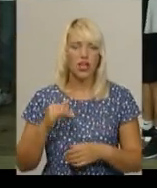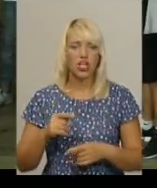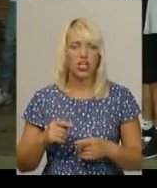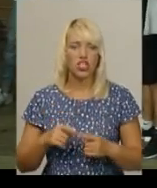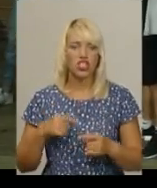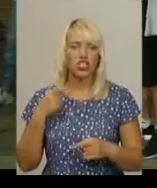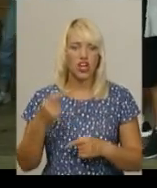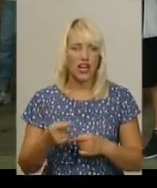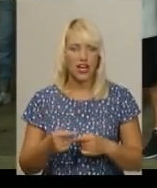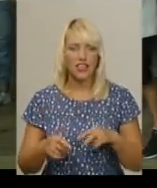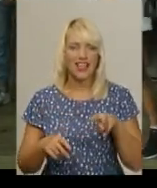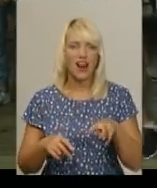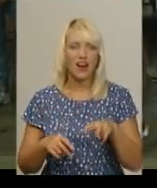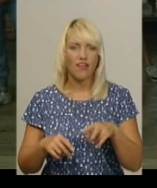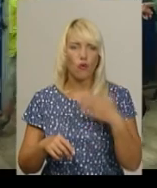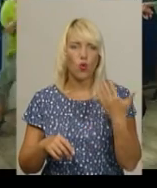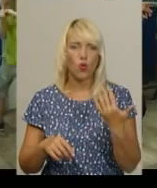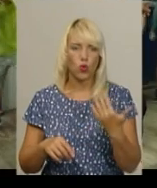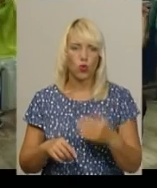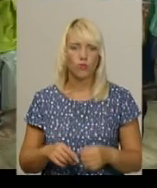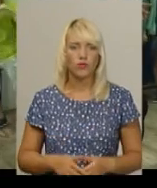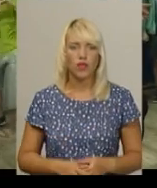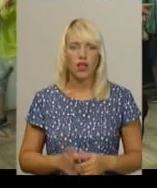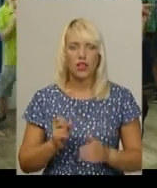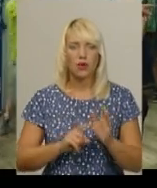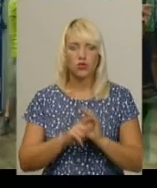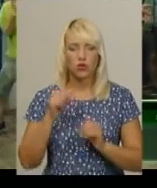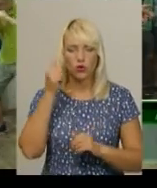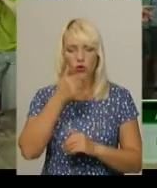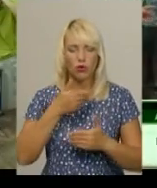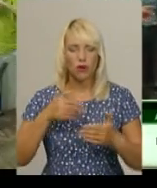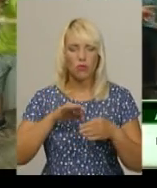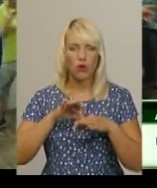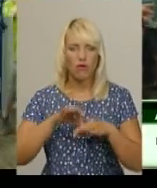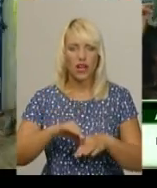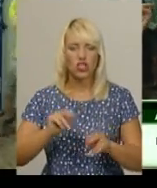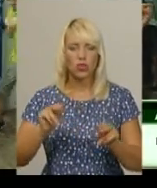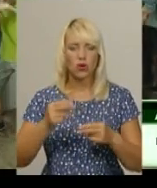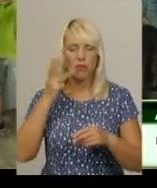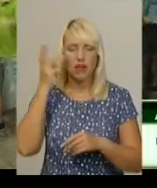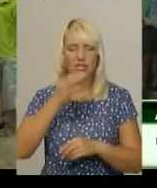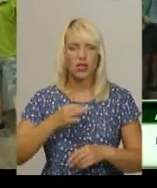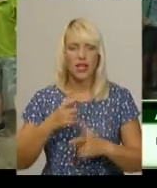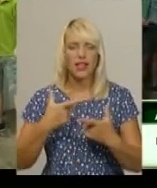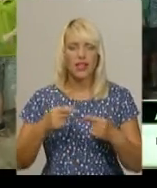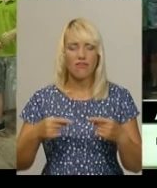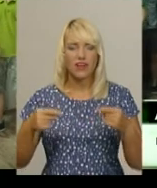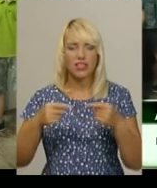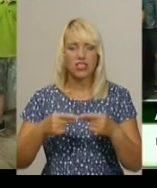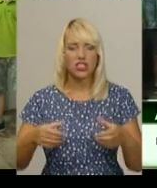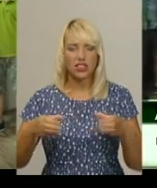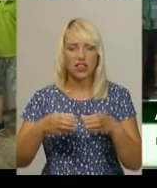думаю, йти вперед, йти до перемоги. На початку року ми провели чемпіонат Хмельницької області, де визначили склад збірної